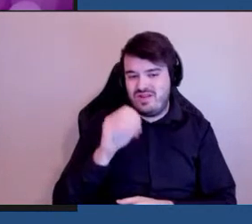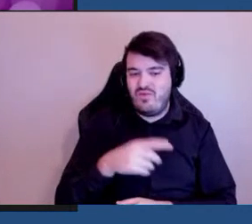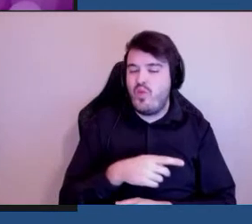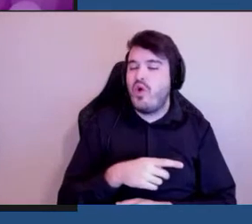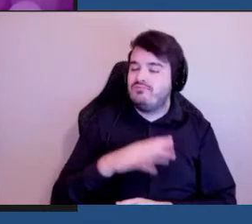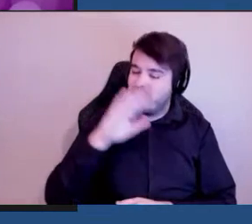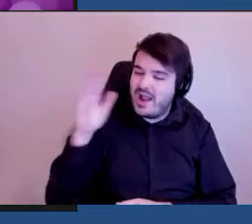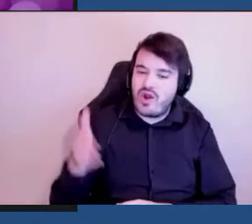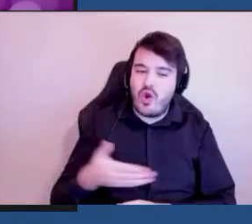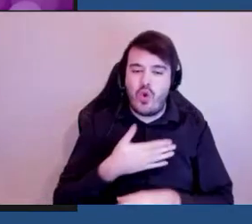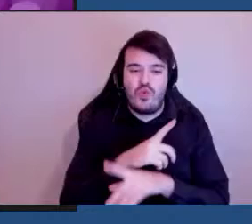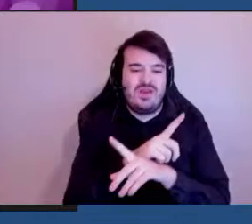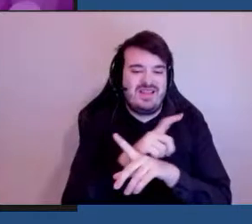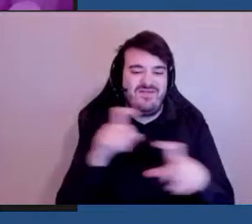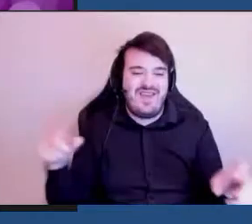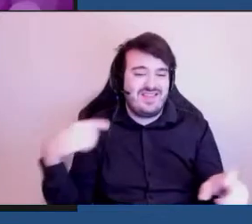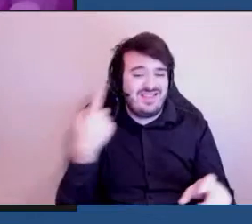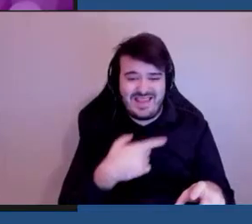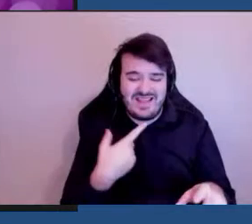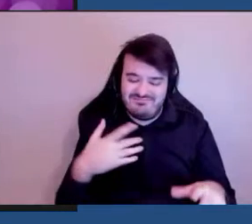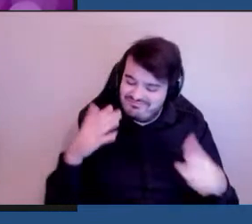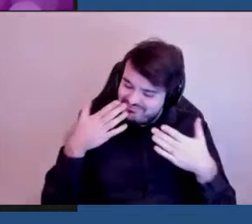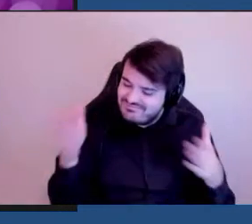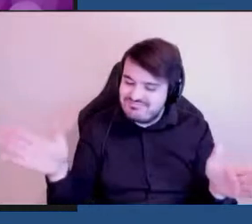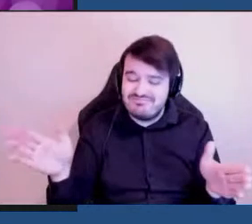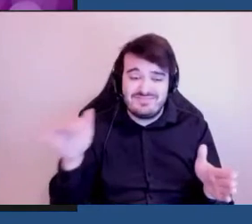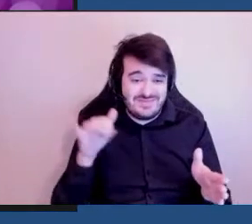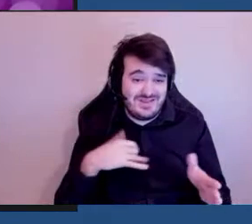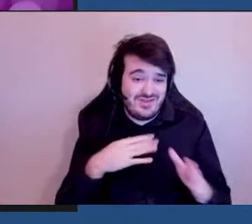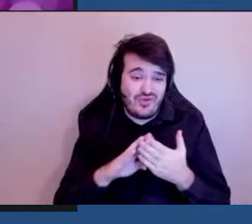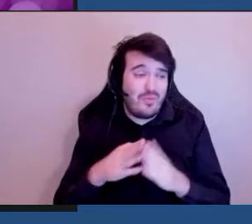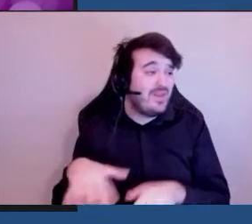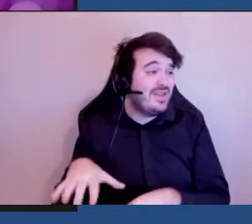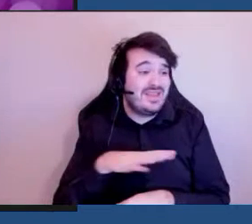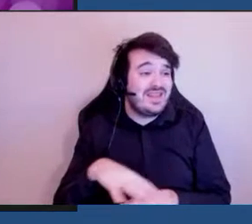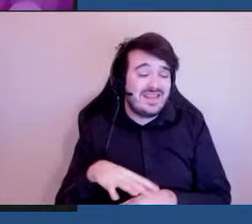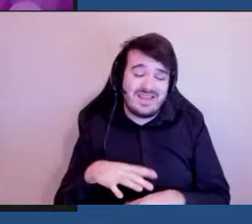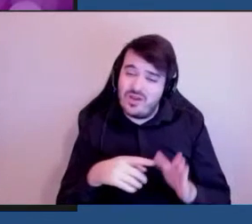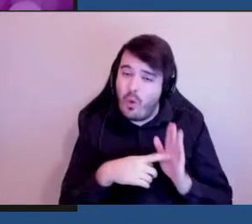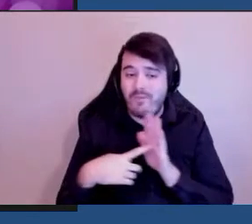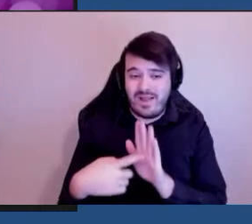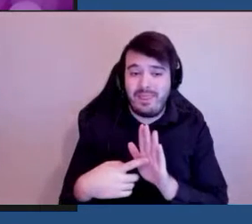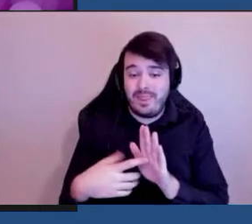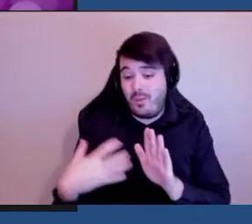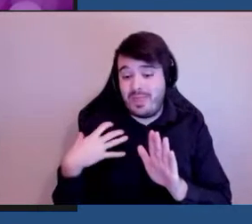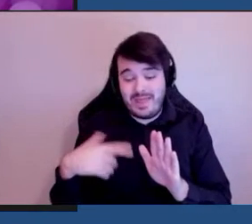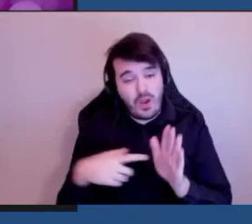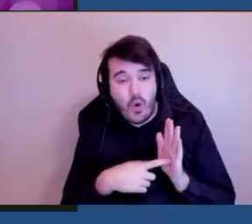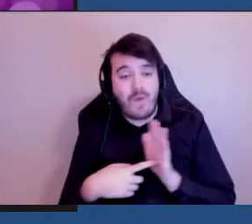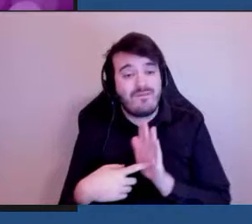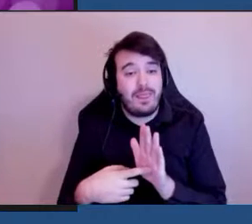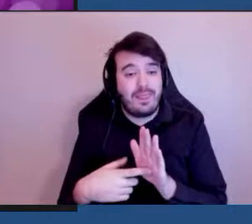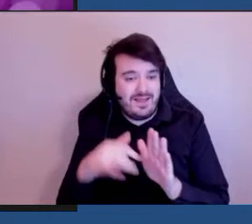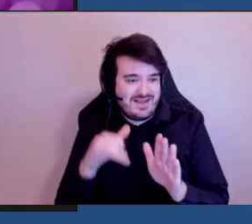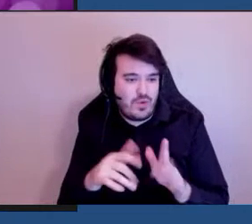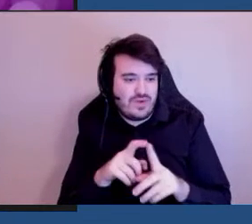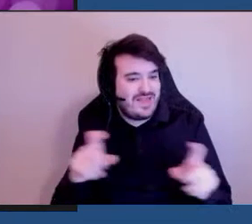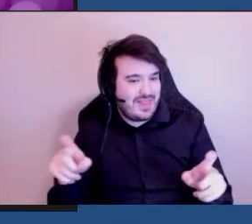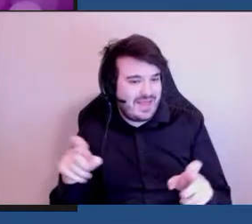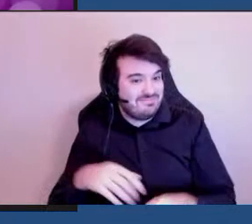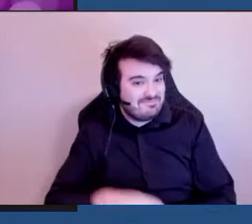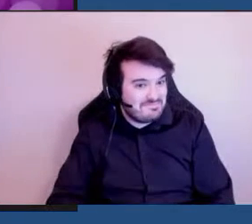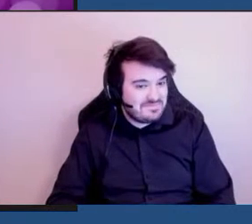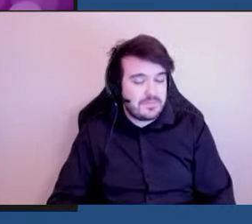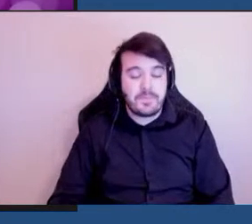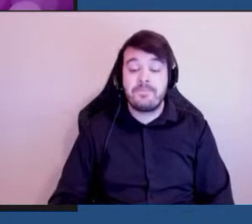diversité. Notre comité reflète la diversité d'expériences dans ce domaine. Depuis le début de